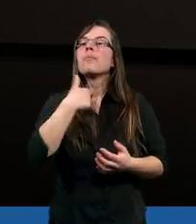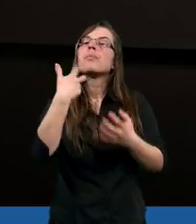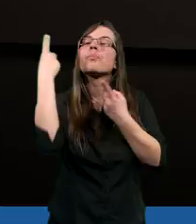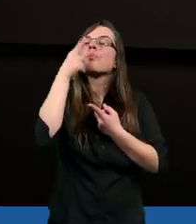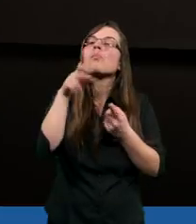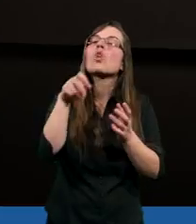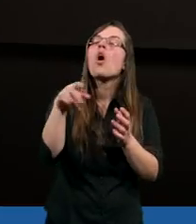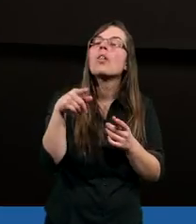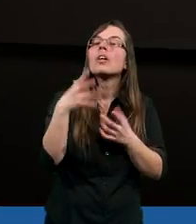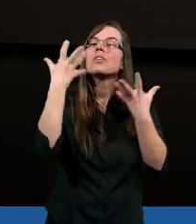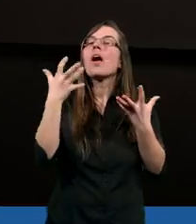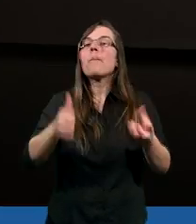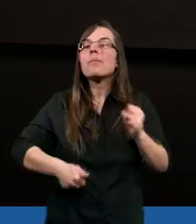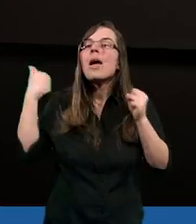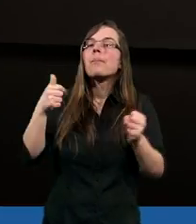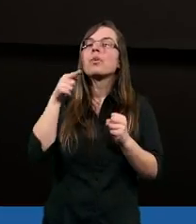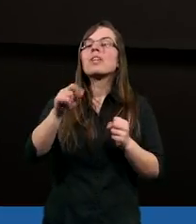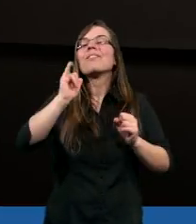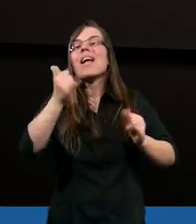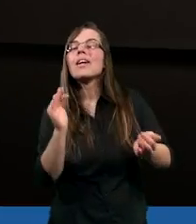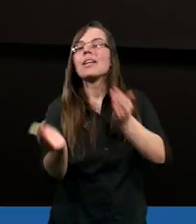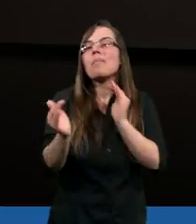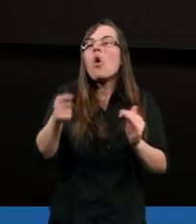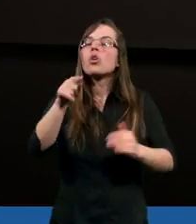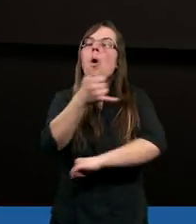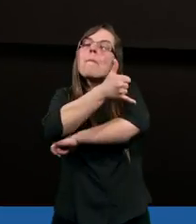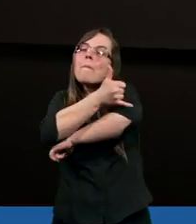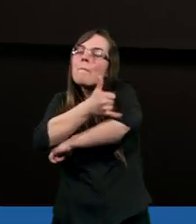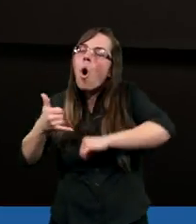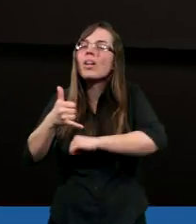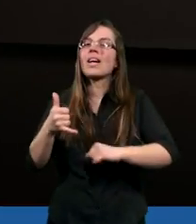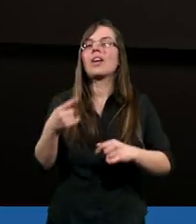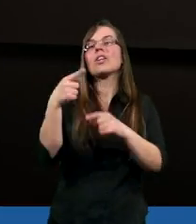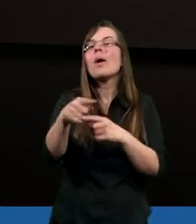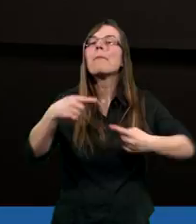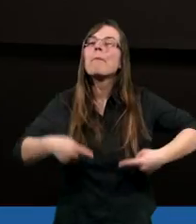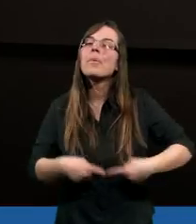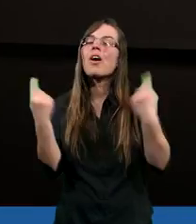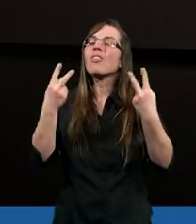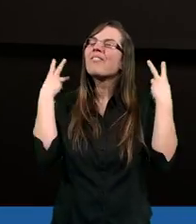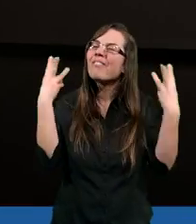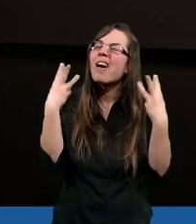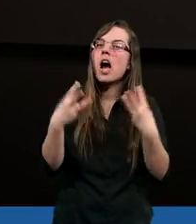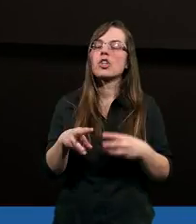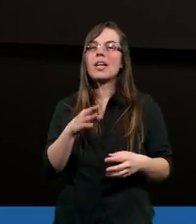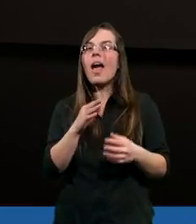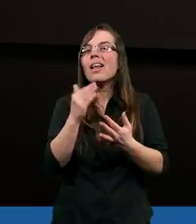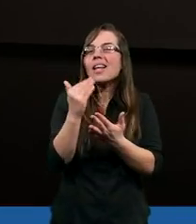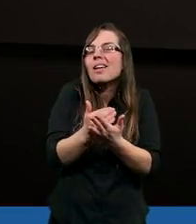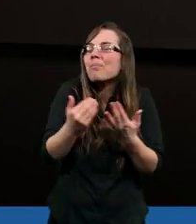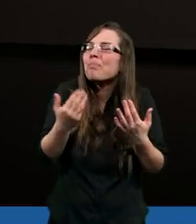tutaj chciałbym może to w jakiś sposób podkreślić w moim przekonaniu jako rzecz zasadniczą,